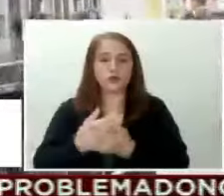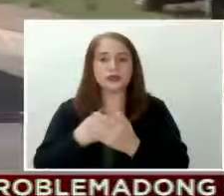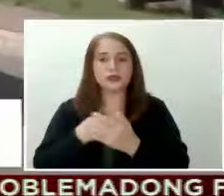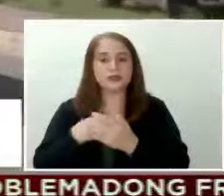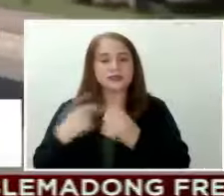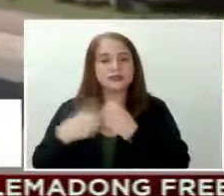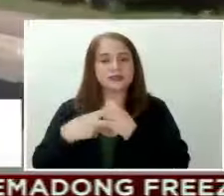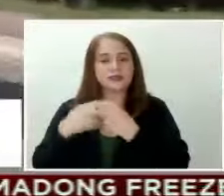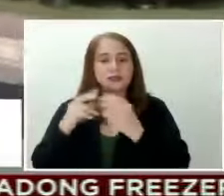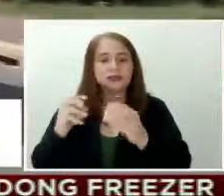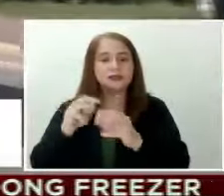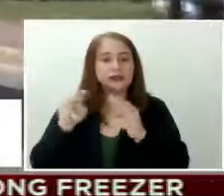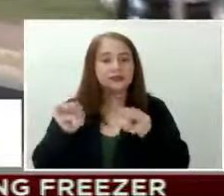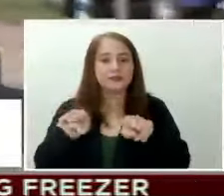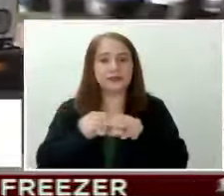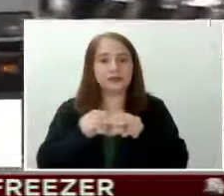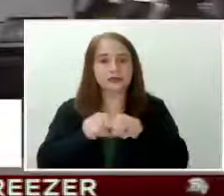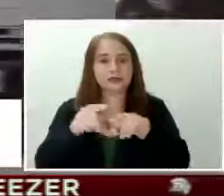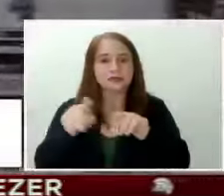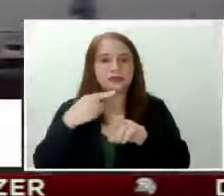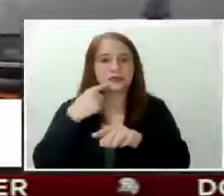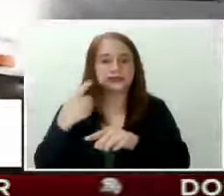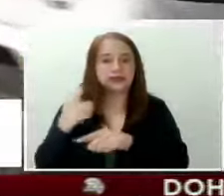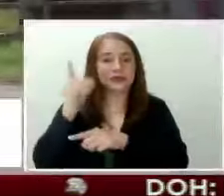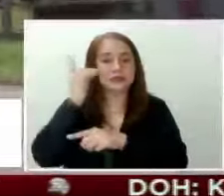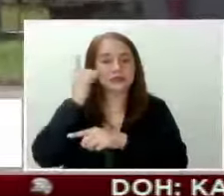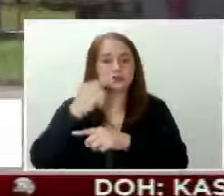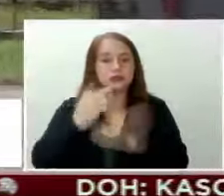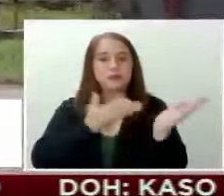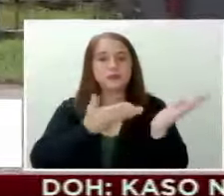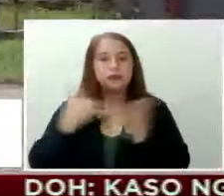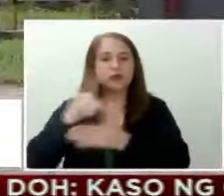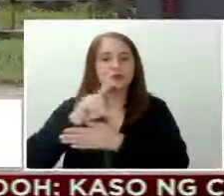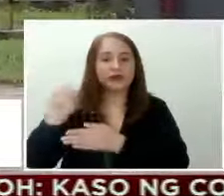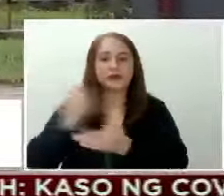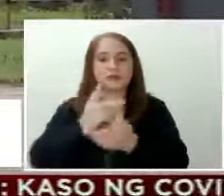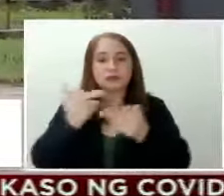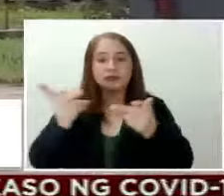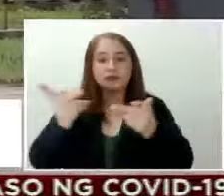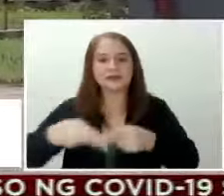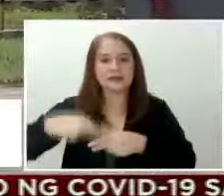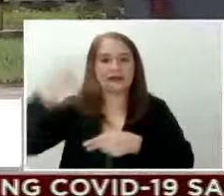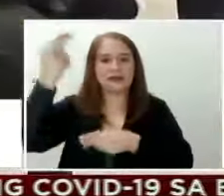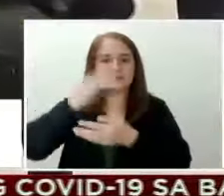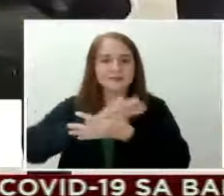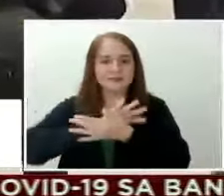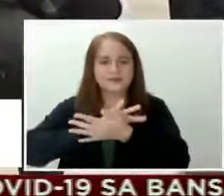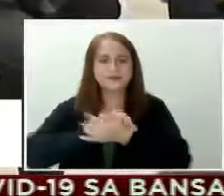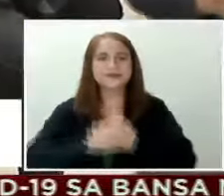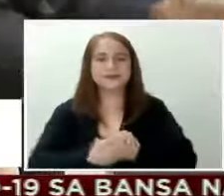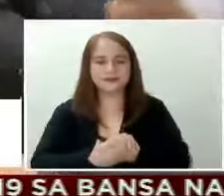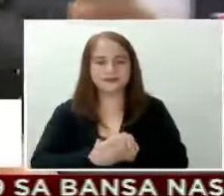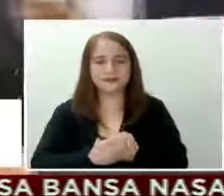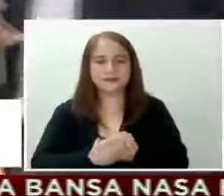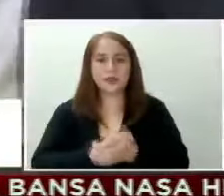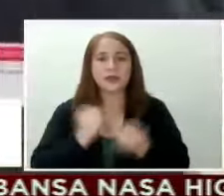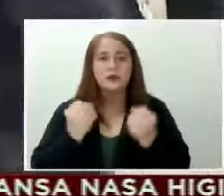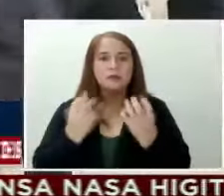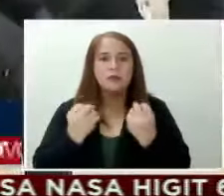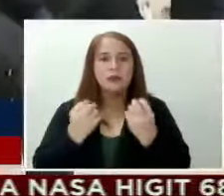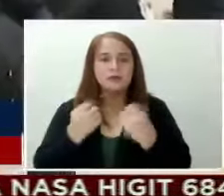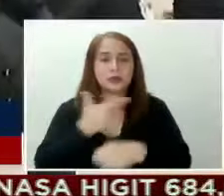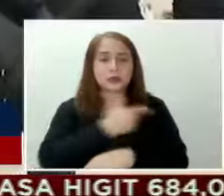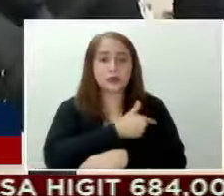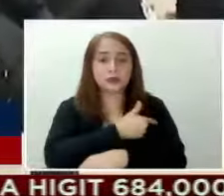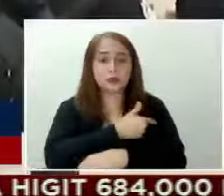sa Marikina City. Pero ayon kay Dizon, dadalhin ito agad sa mga lugar na mataas ang kaso ng COVID. Marami sa mga bakunang ito,